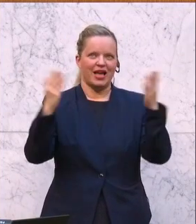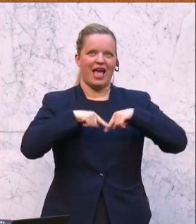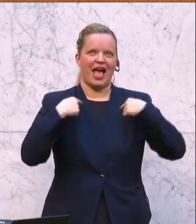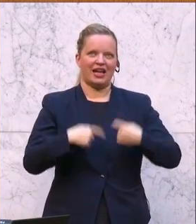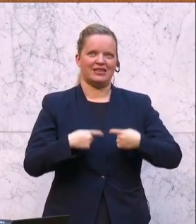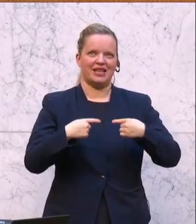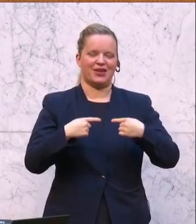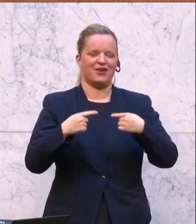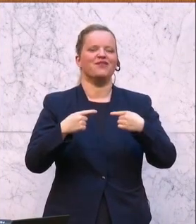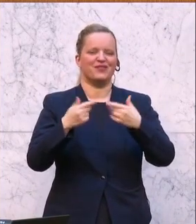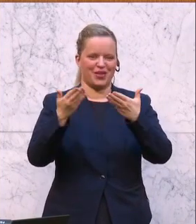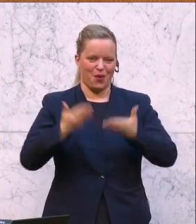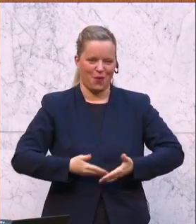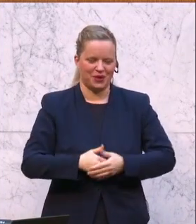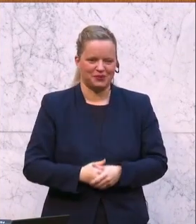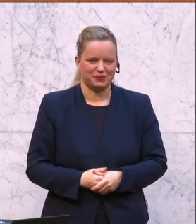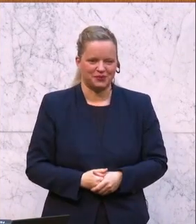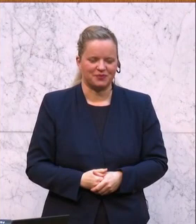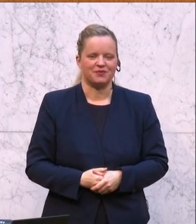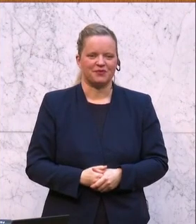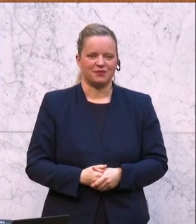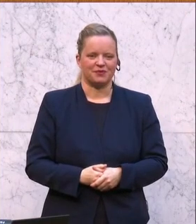österreichischen Nationalrat.